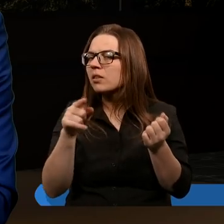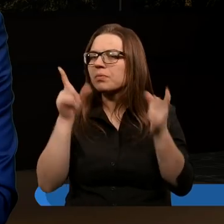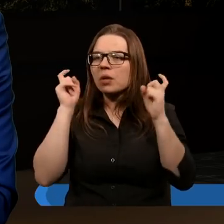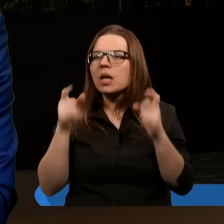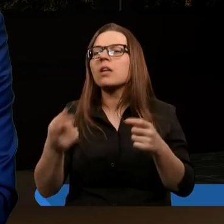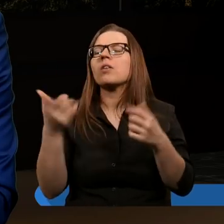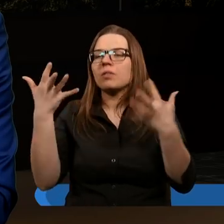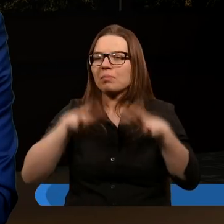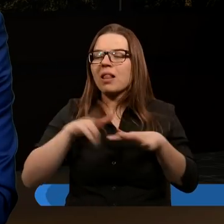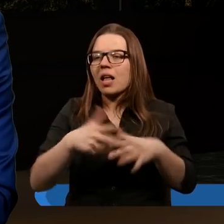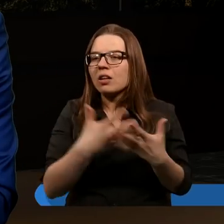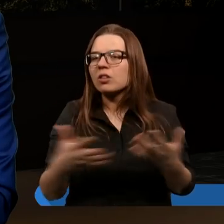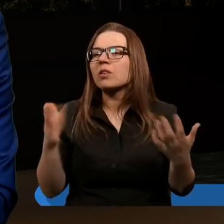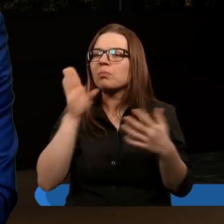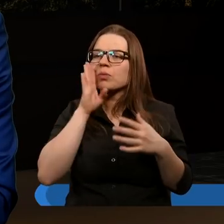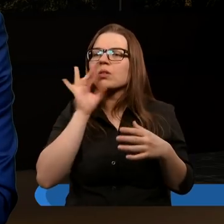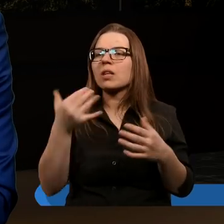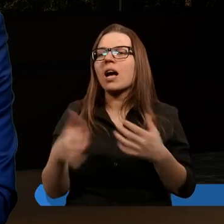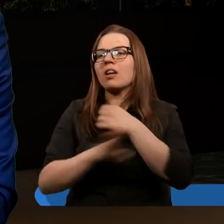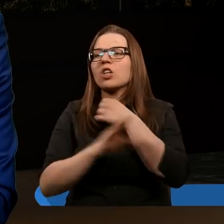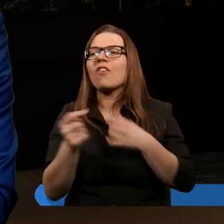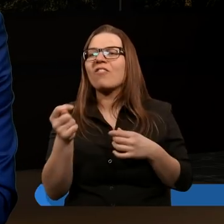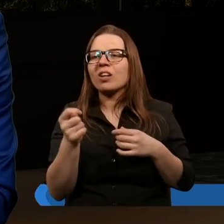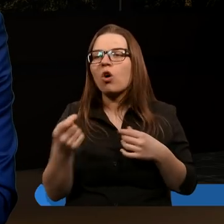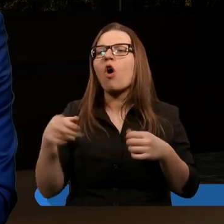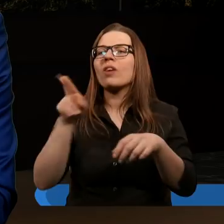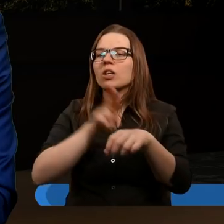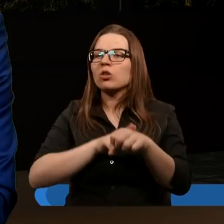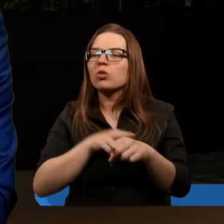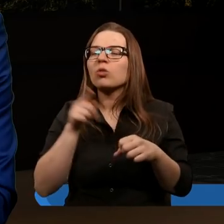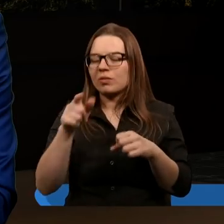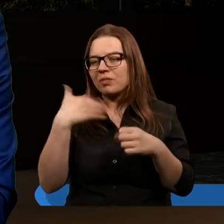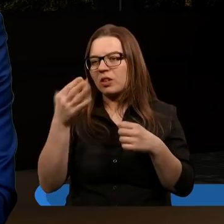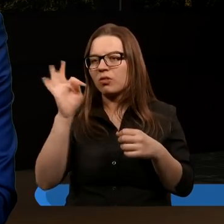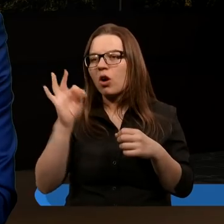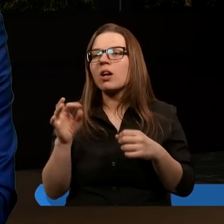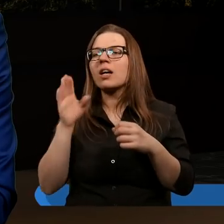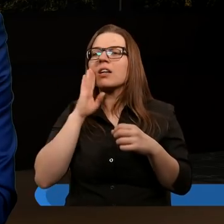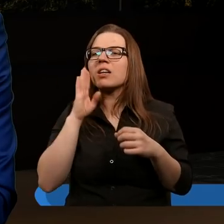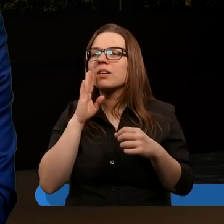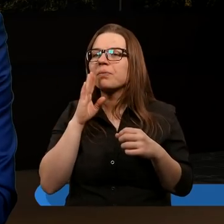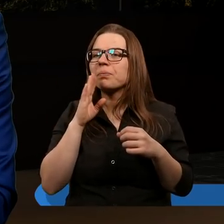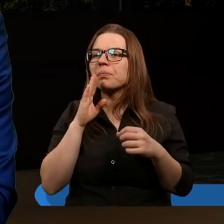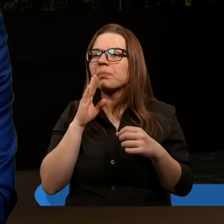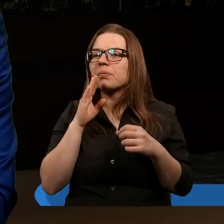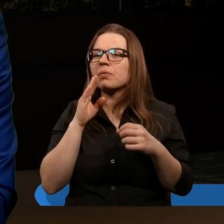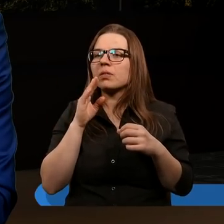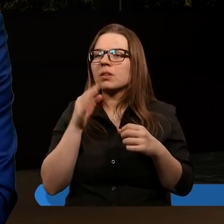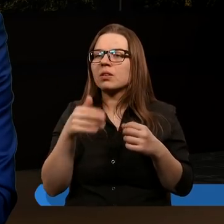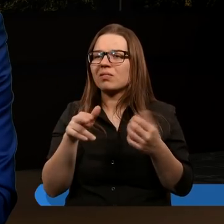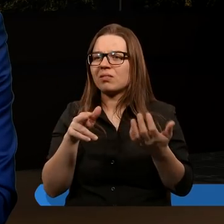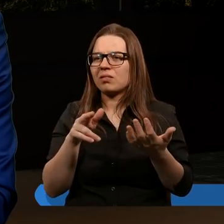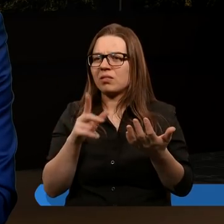niebieskie spadły na ziemię, podobnie jak drzewo figowe zrzuca figi swoje, gdy wiatr łatowny na